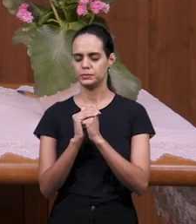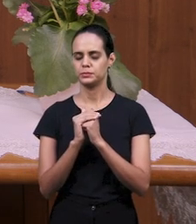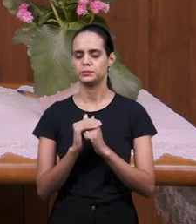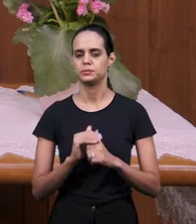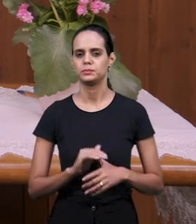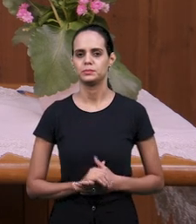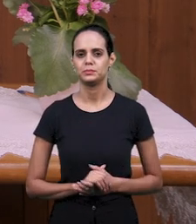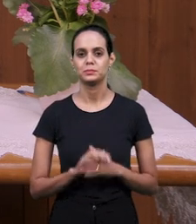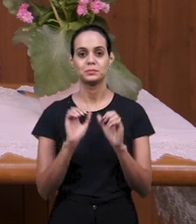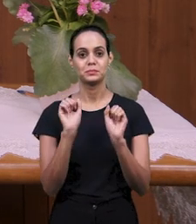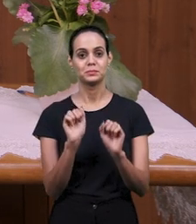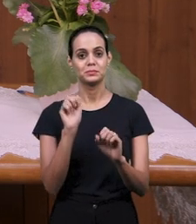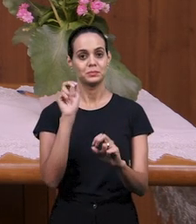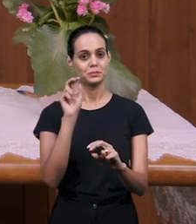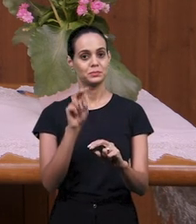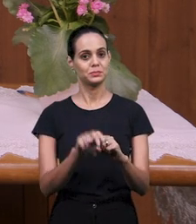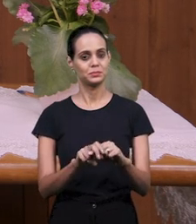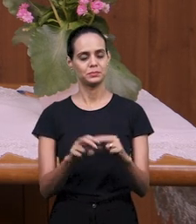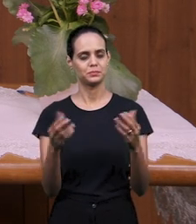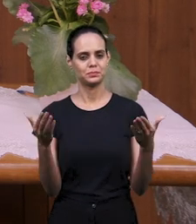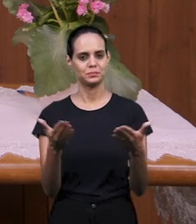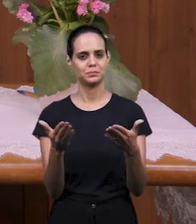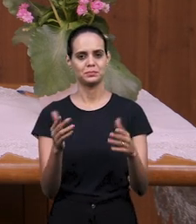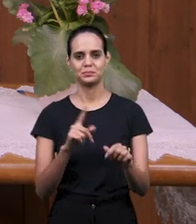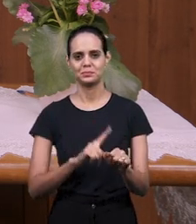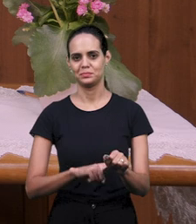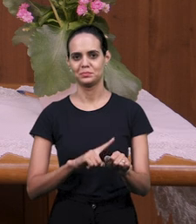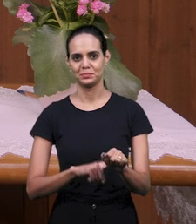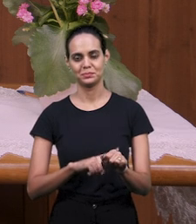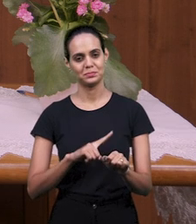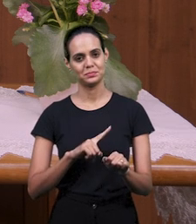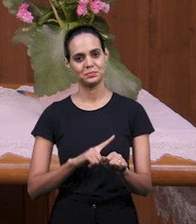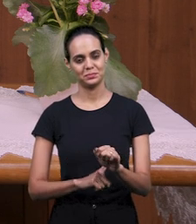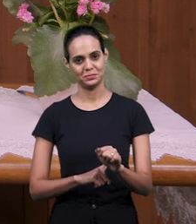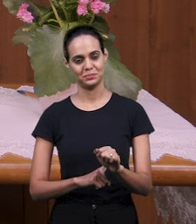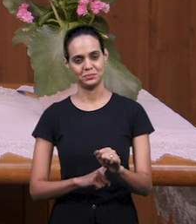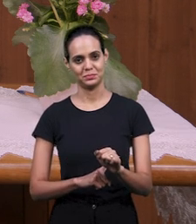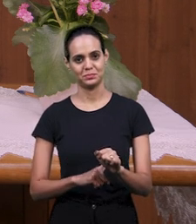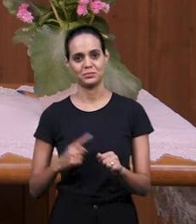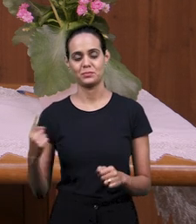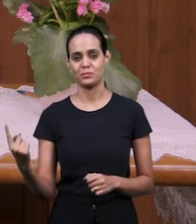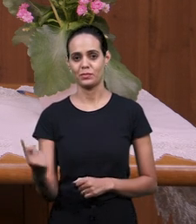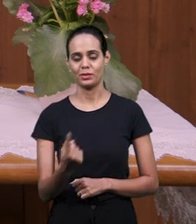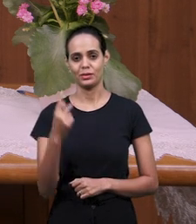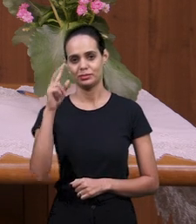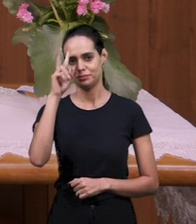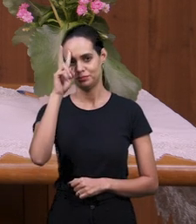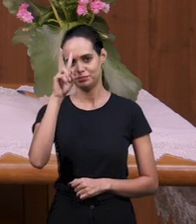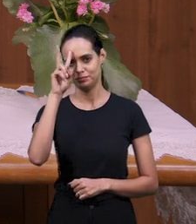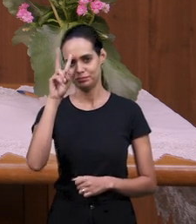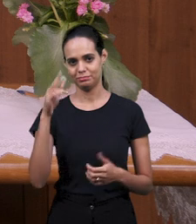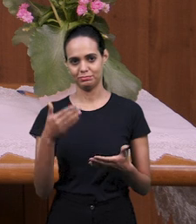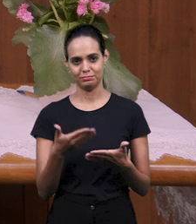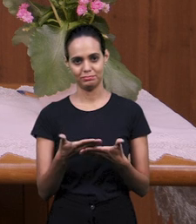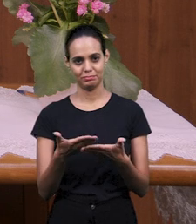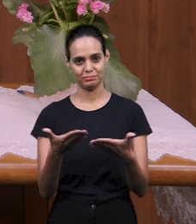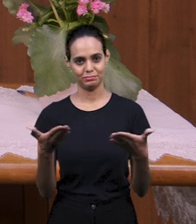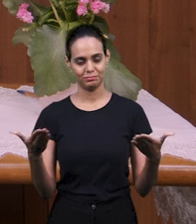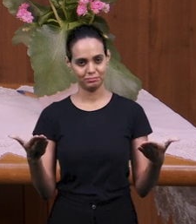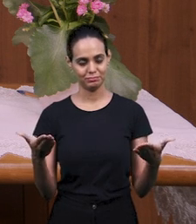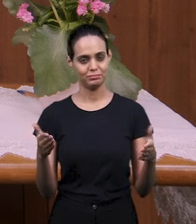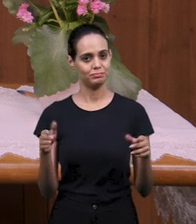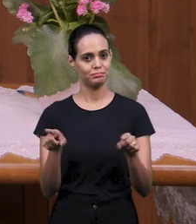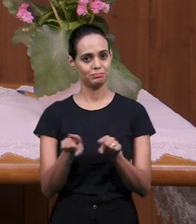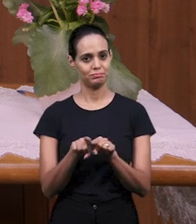И сейчас мы с вами начнем прославлять Господа и хотим напомнить